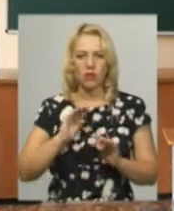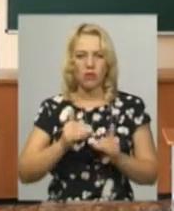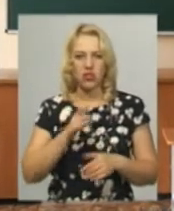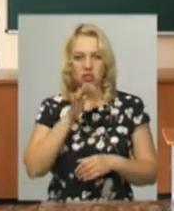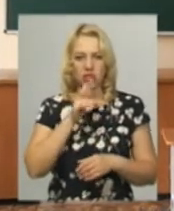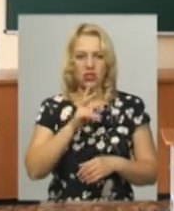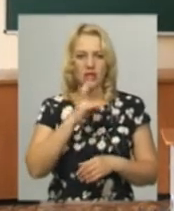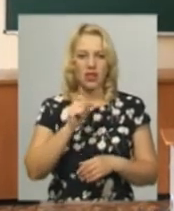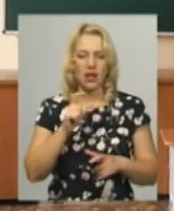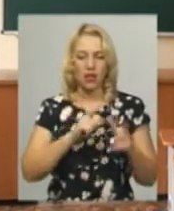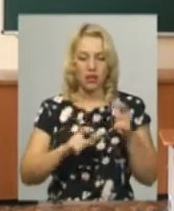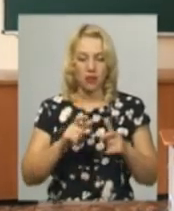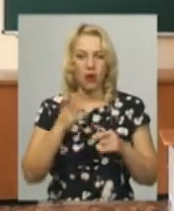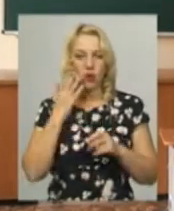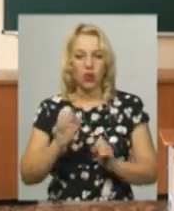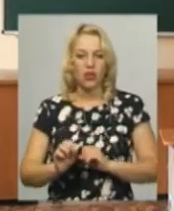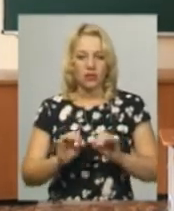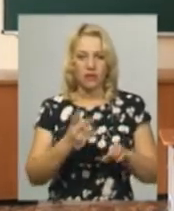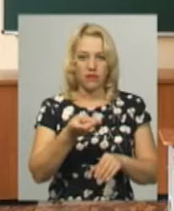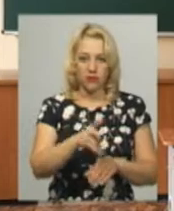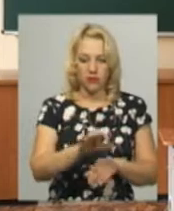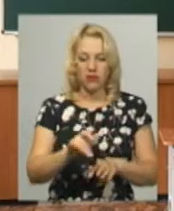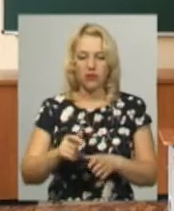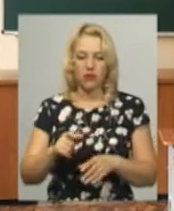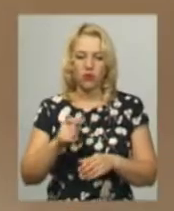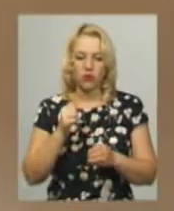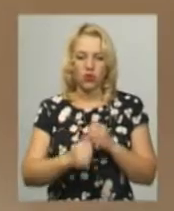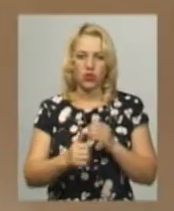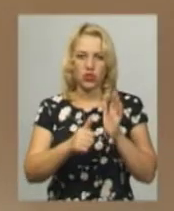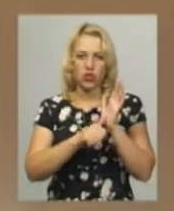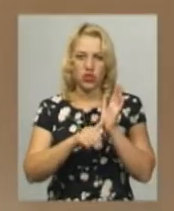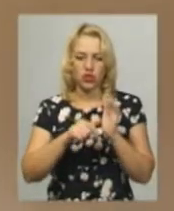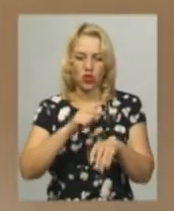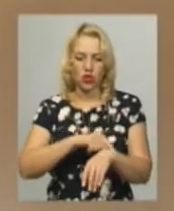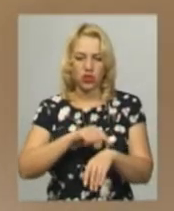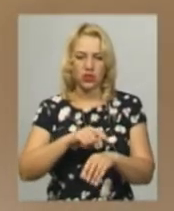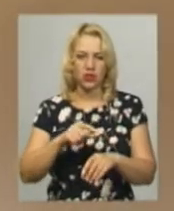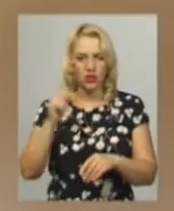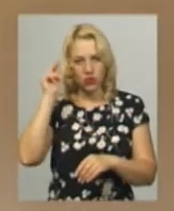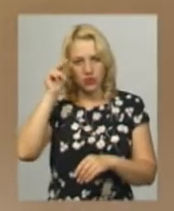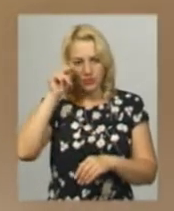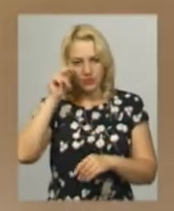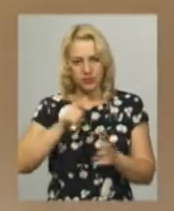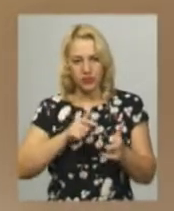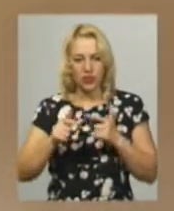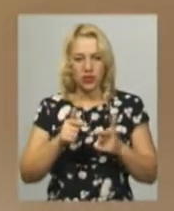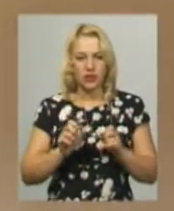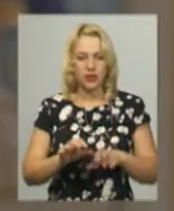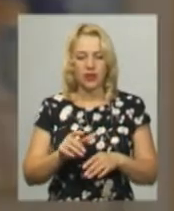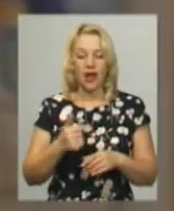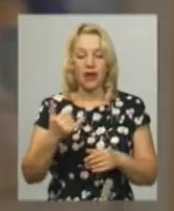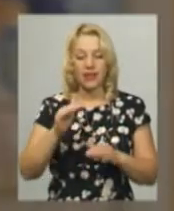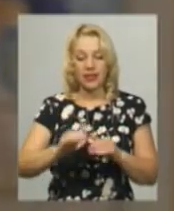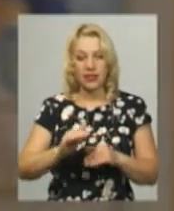а потім кожного дня на протязі 5-6 годин день. У дитинстві Михайло Бойко хотів стати вченим, проте